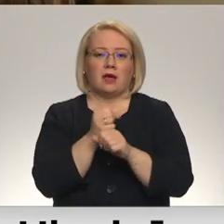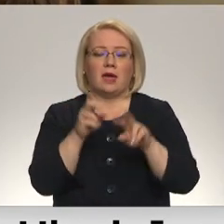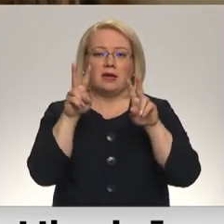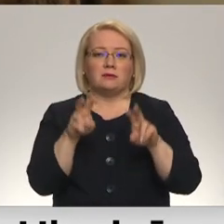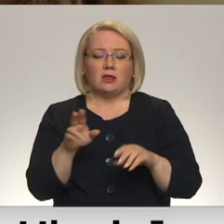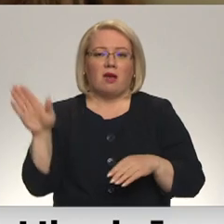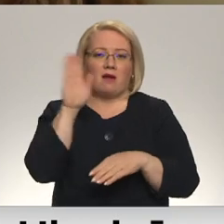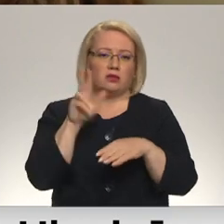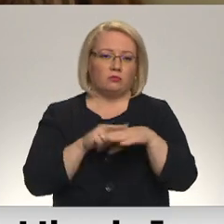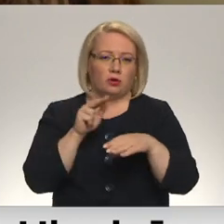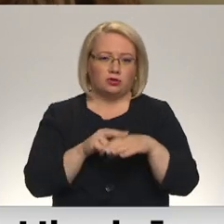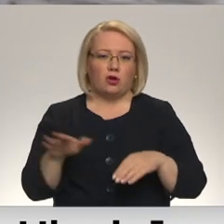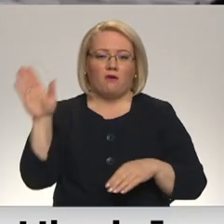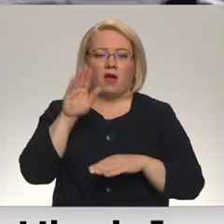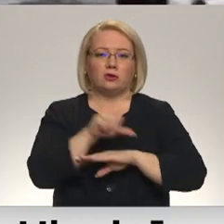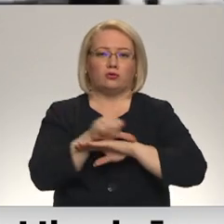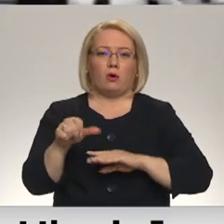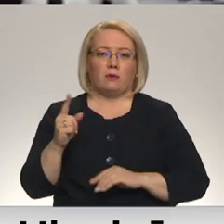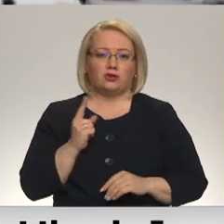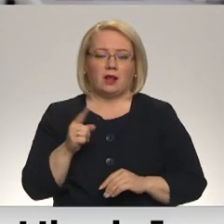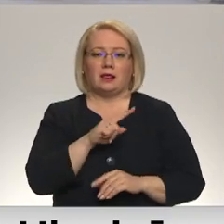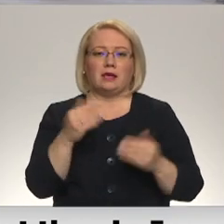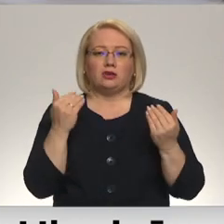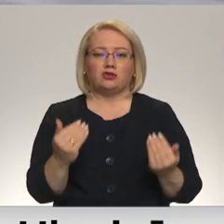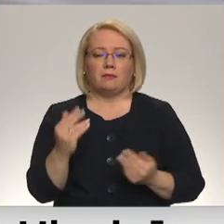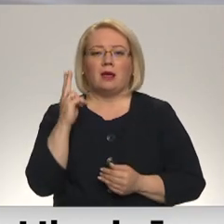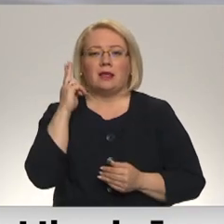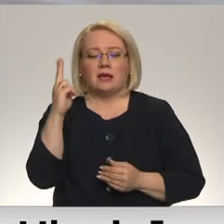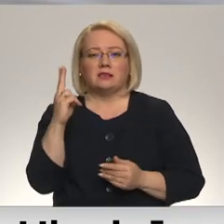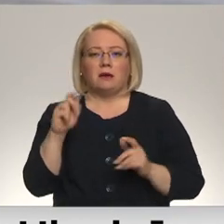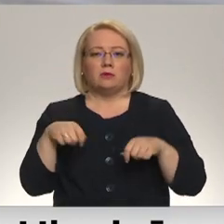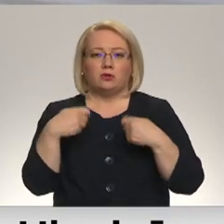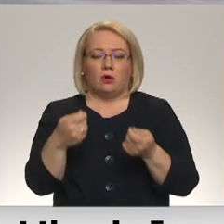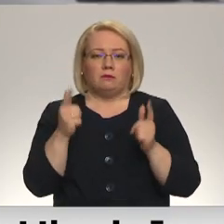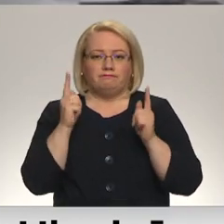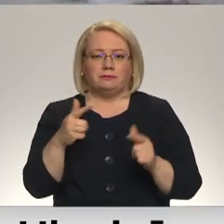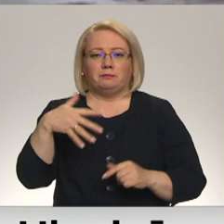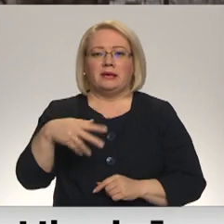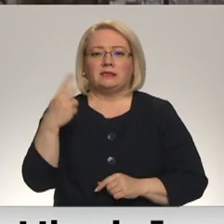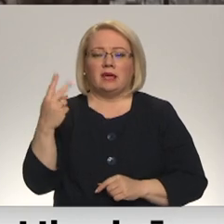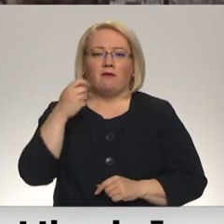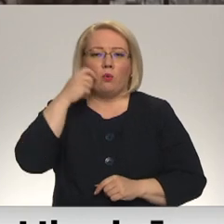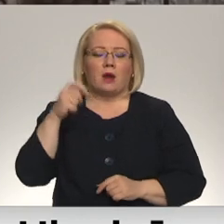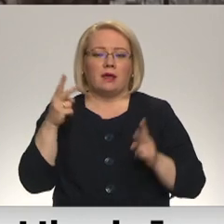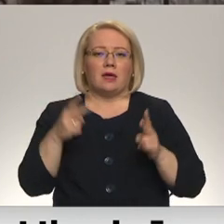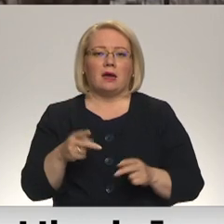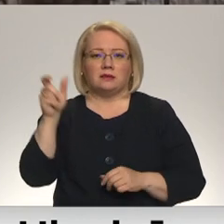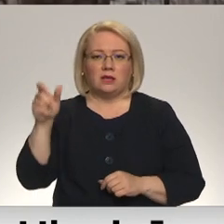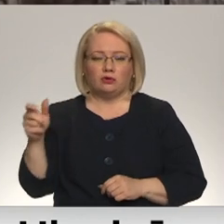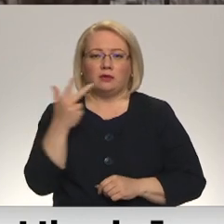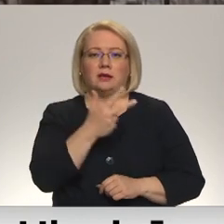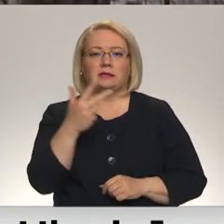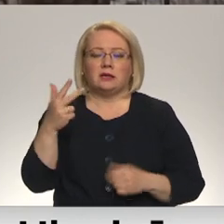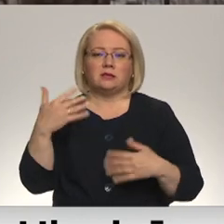valsts policijas un valsts robežas sārdzes. Līdz šim liecībasniekšanai ir pieteikušies 52 Ukrainā cietušie, no kuriem jau 33 ir